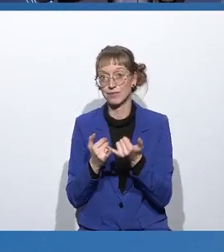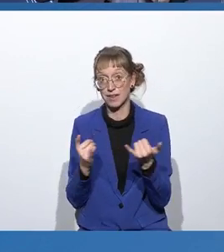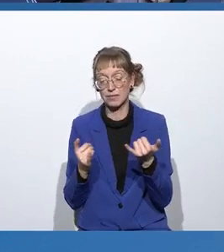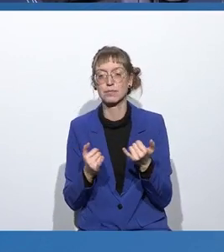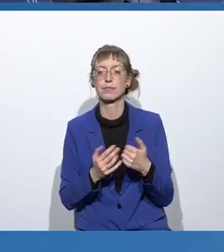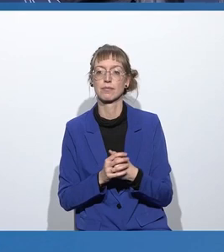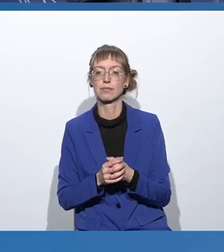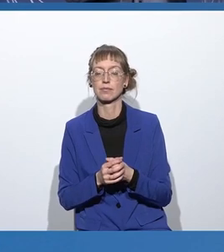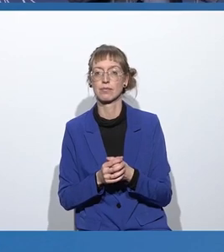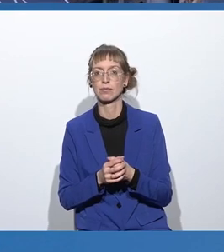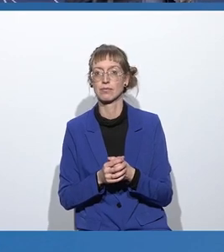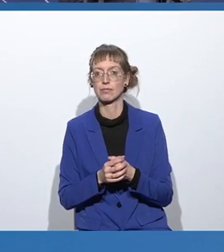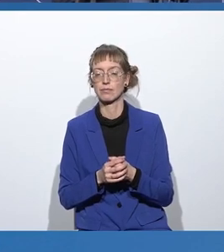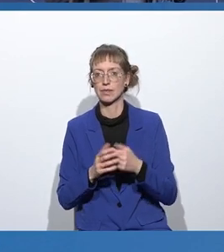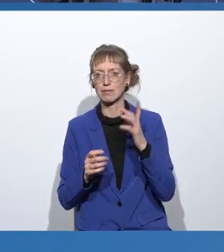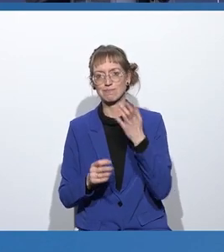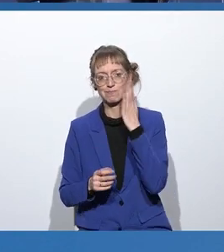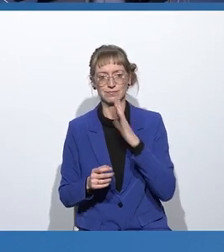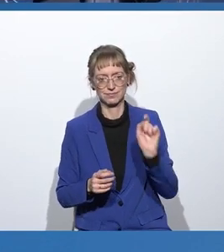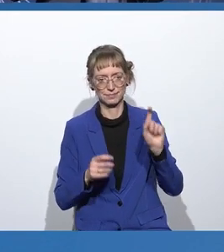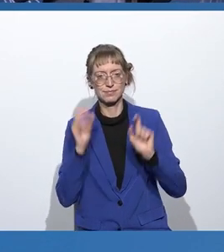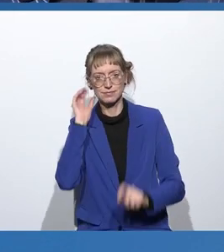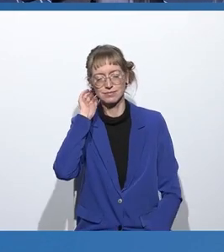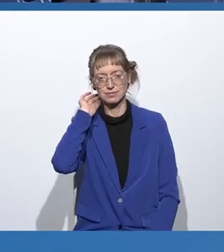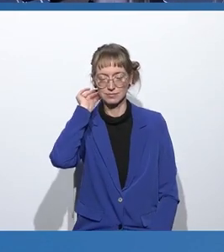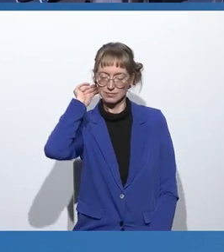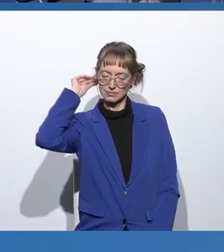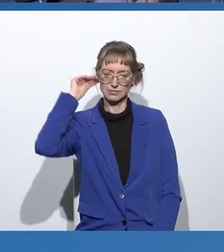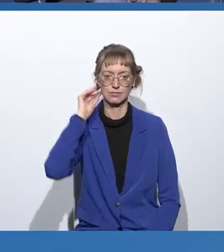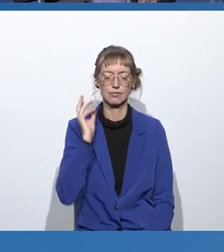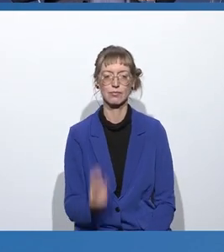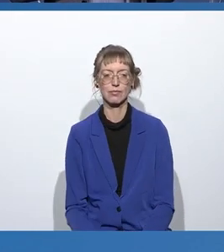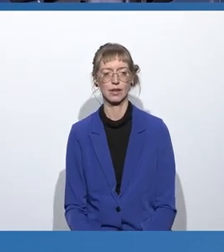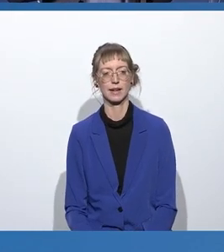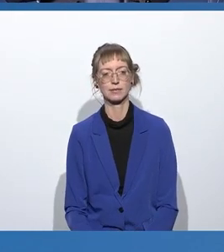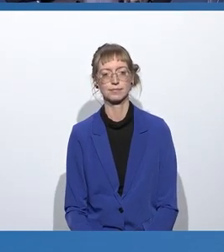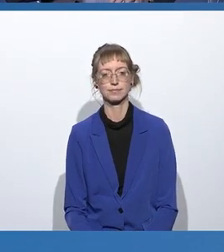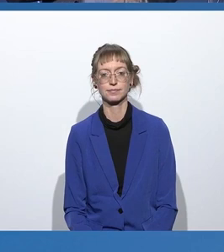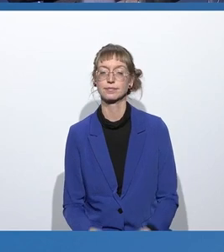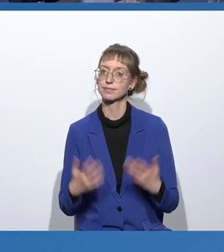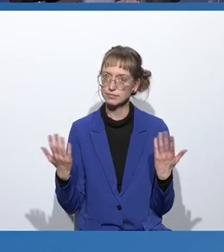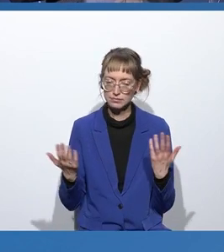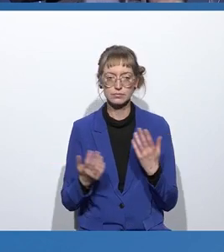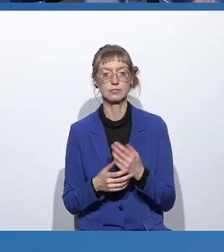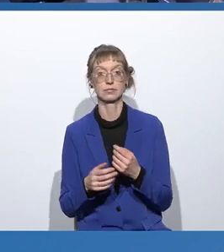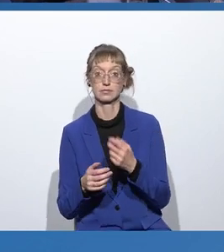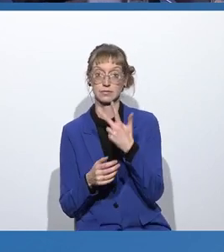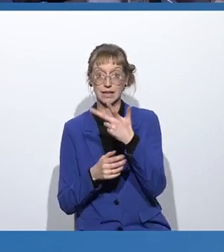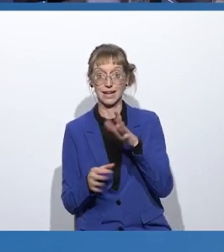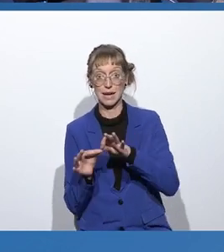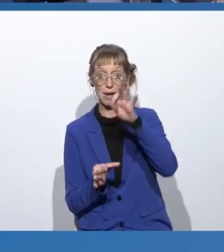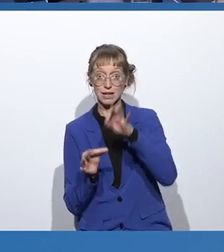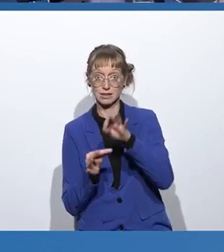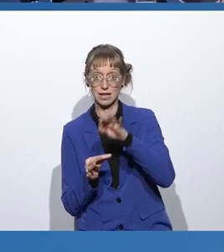ich... Könnten Sie eins weiterklicken, bitte? Ja. Genau, das ist schon die richtige Folie. Dazu möchte ich Ihnen drei Maßnahmenstufen